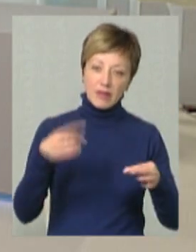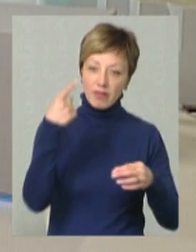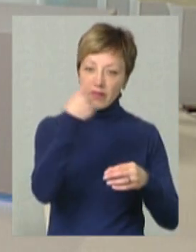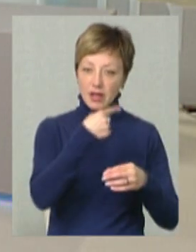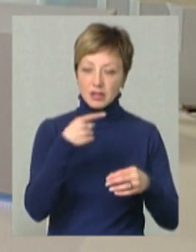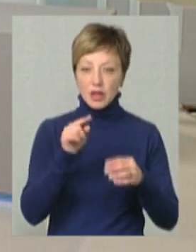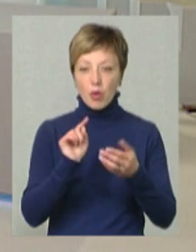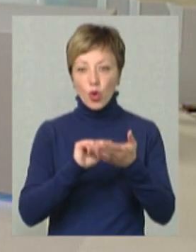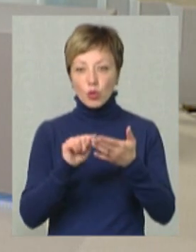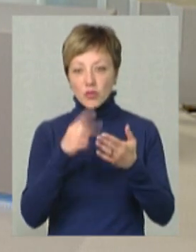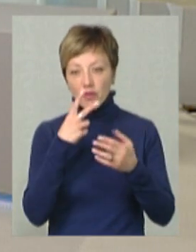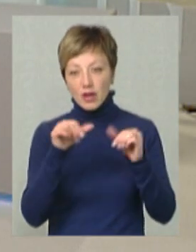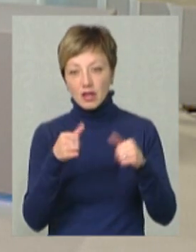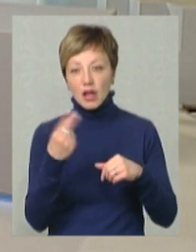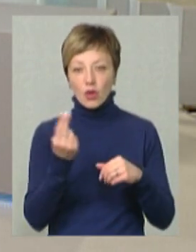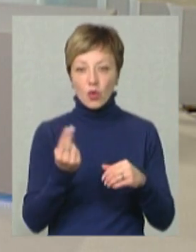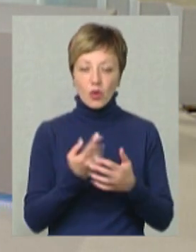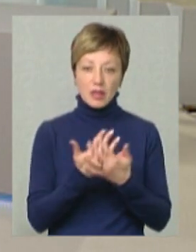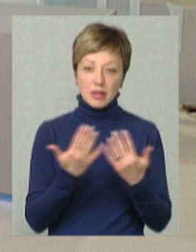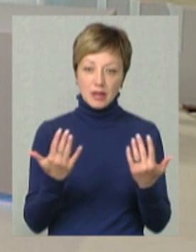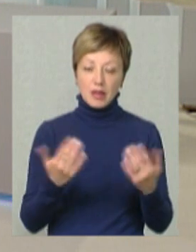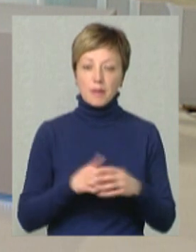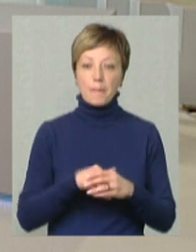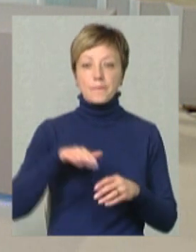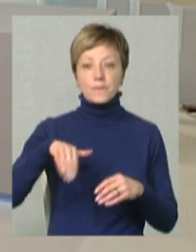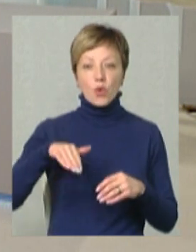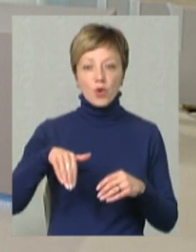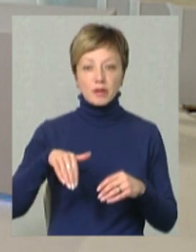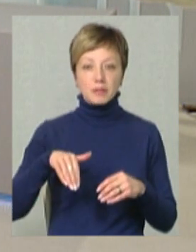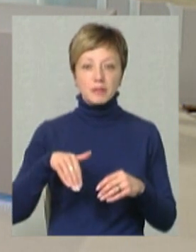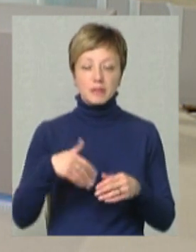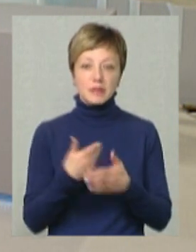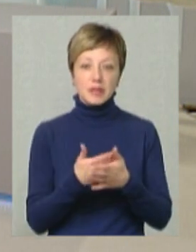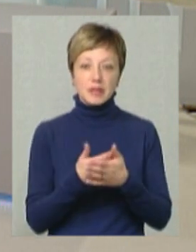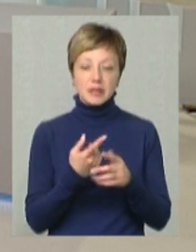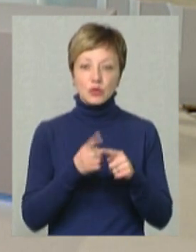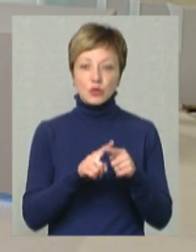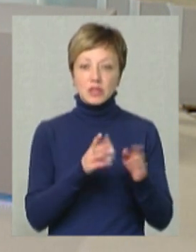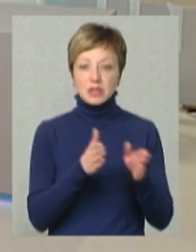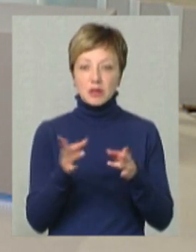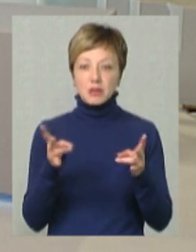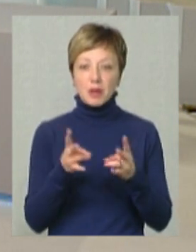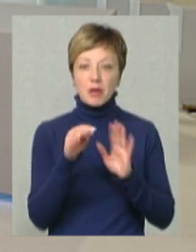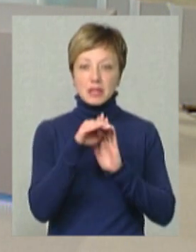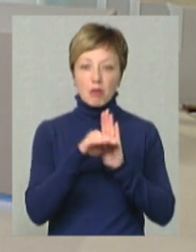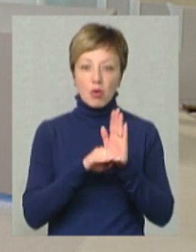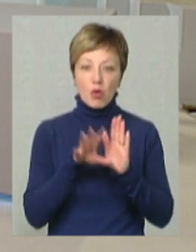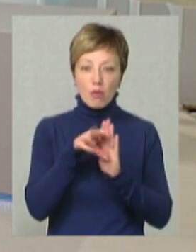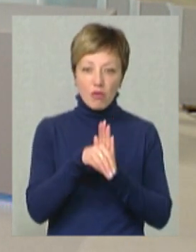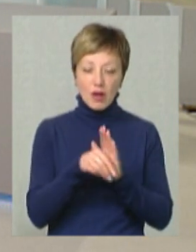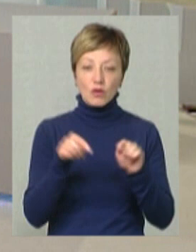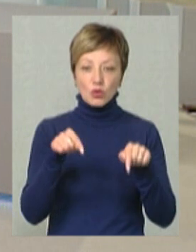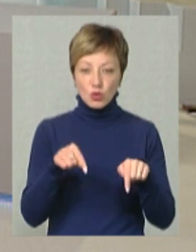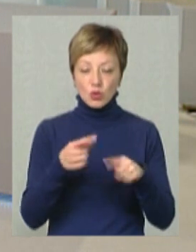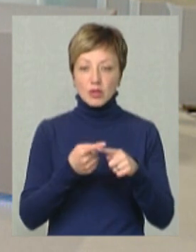кнопочки повинні виглядати, кольори їх і так далі. Потім, скажімо, цю систему треба запрограмувати. Тобто, тут,